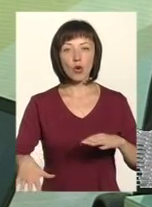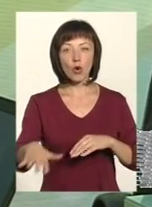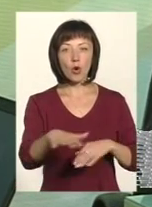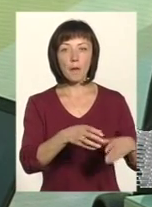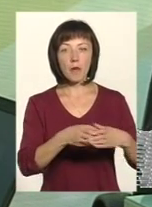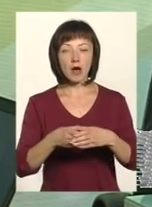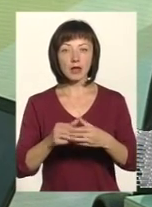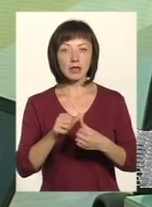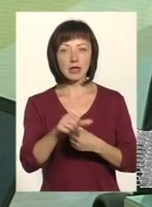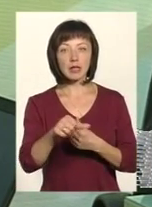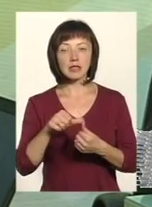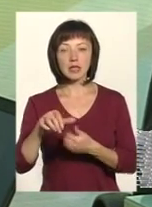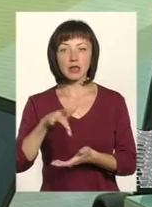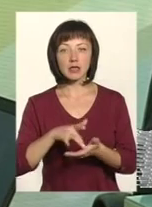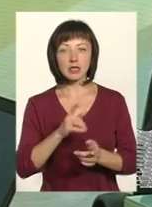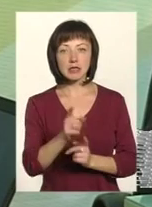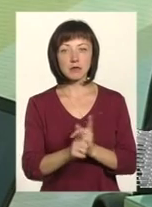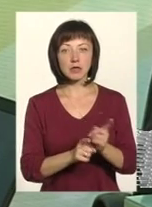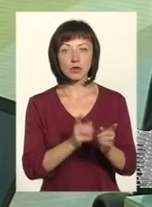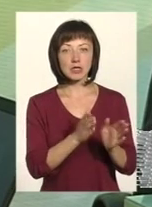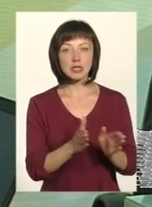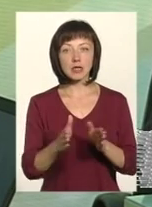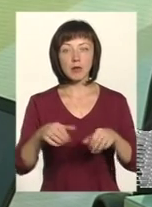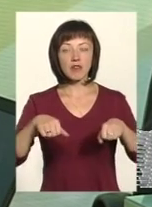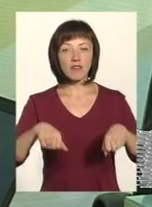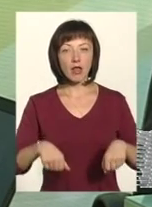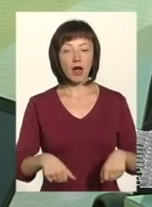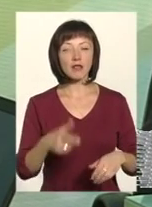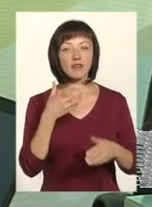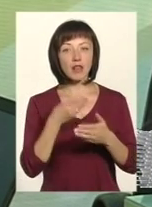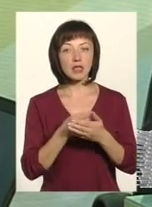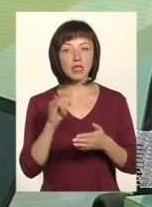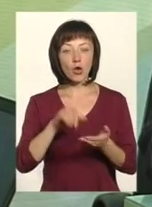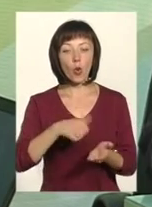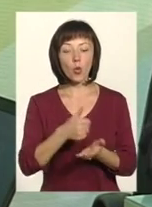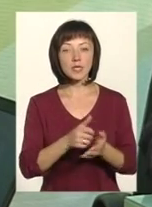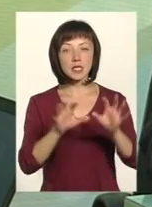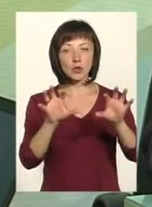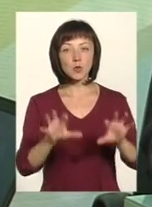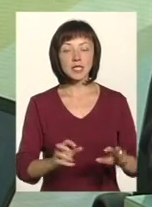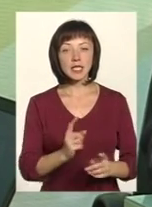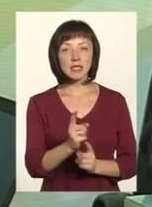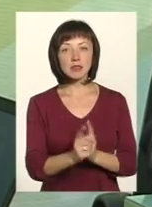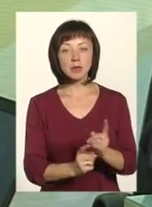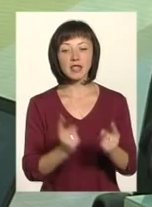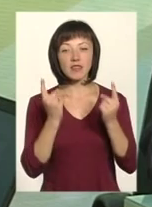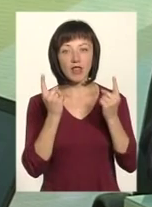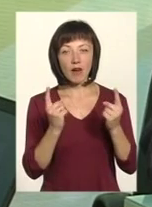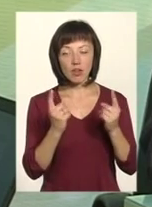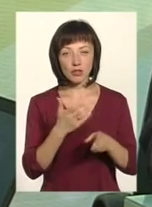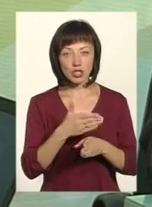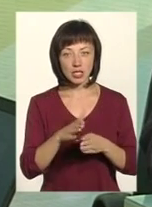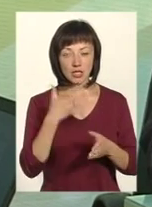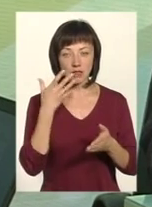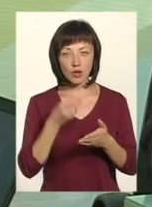децентралізацію і про зміну системи влади. Власне, і конституційні зміни в левій своїй частині